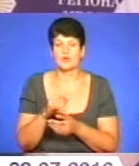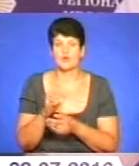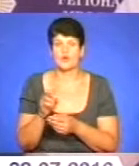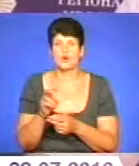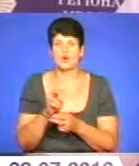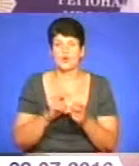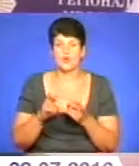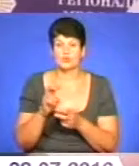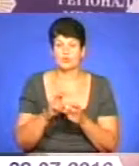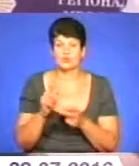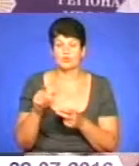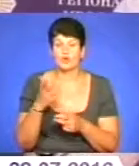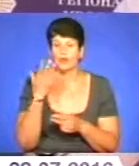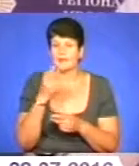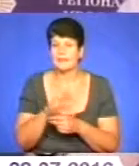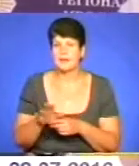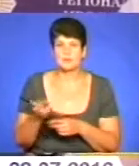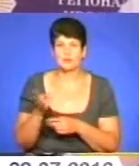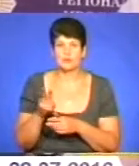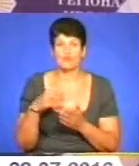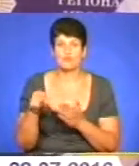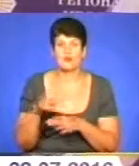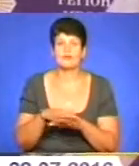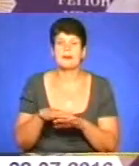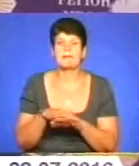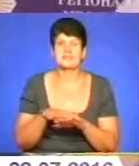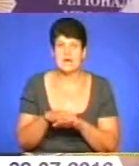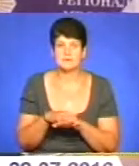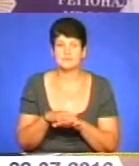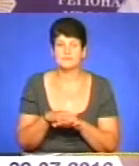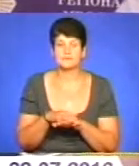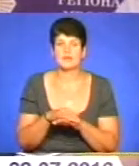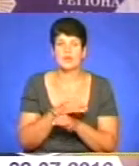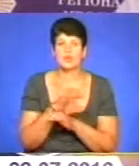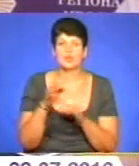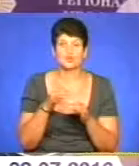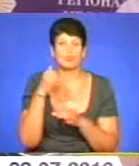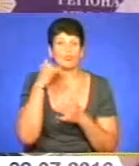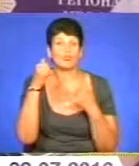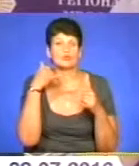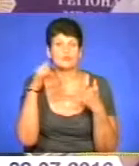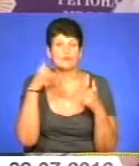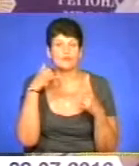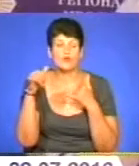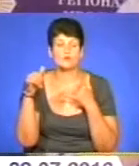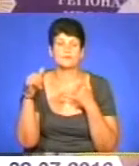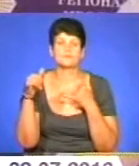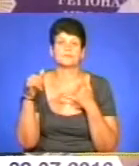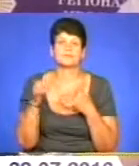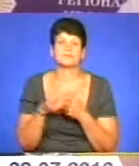аспекти виникають, коли люди не звертаються, купляють десь на базари, консультується десь по телефонах, сторонніми особами.